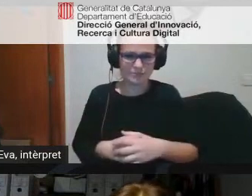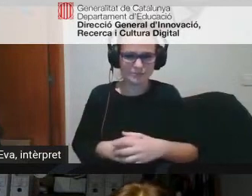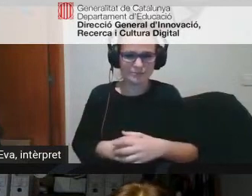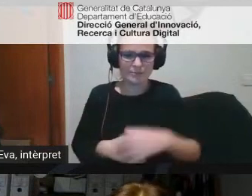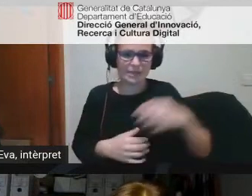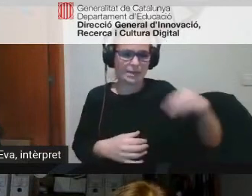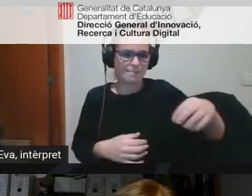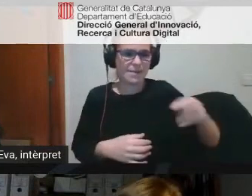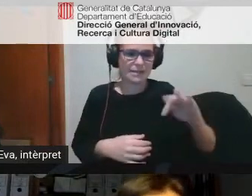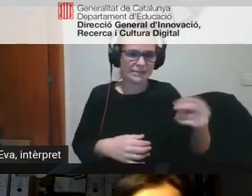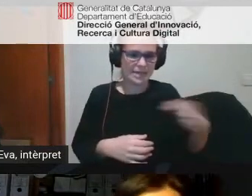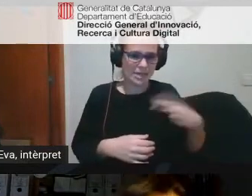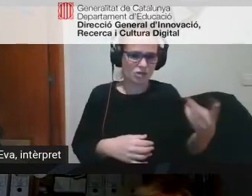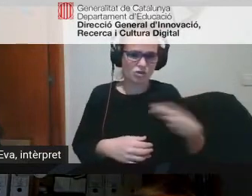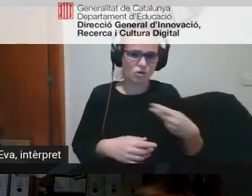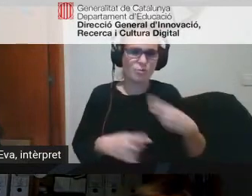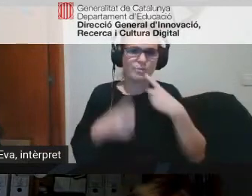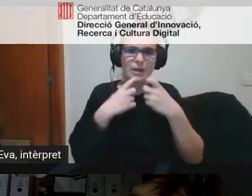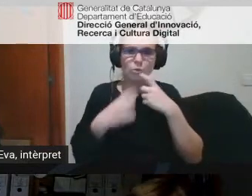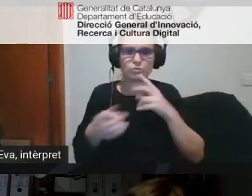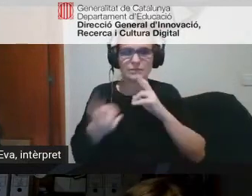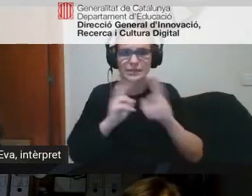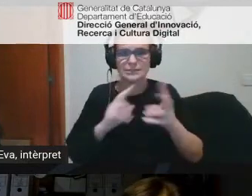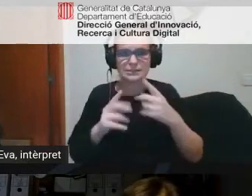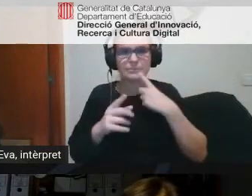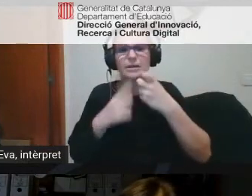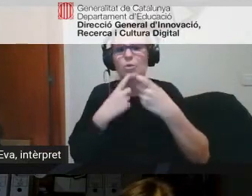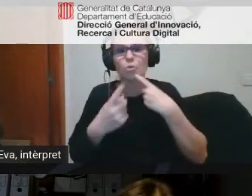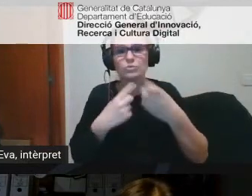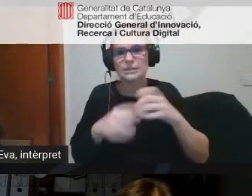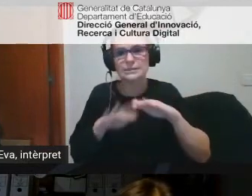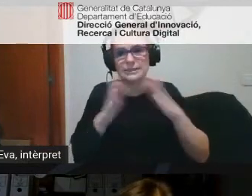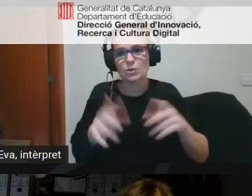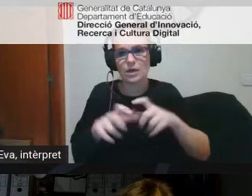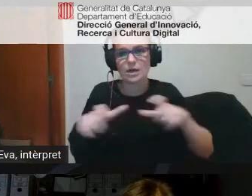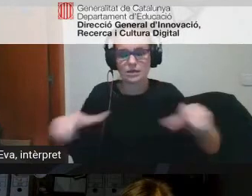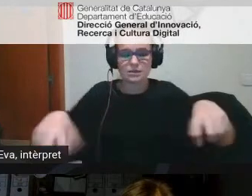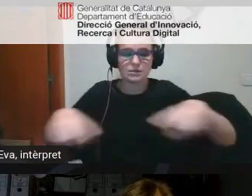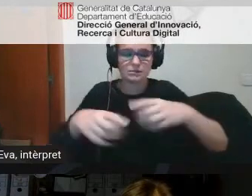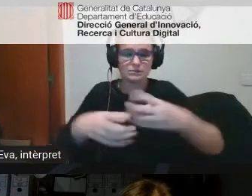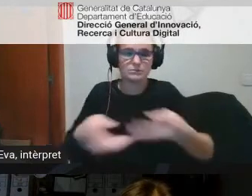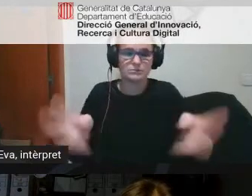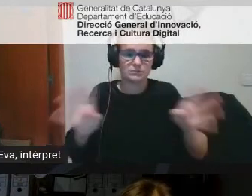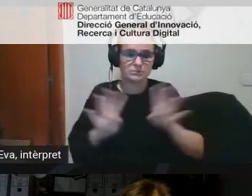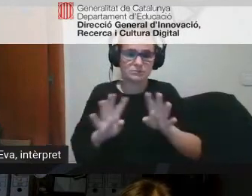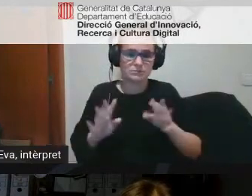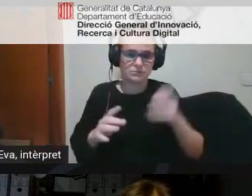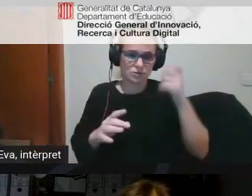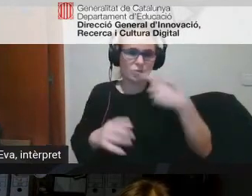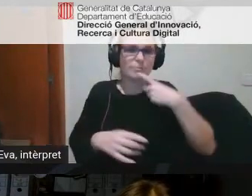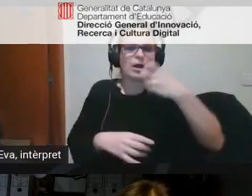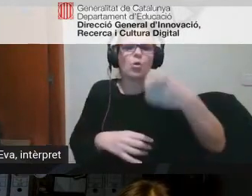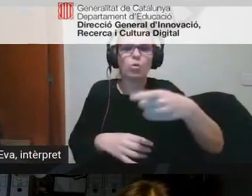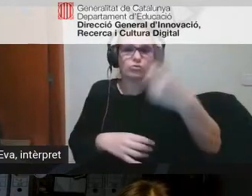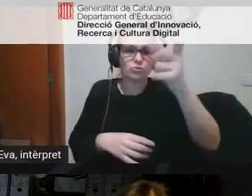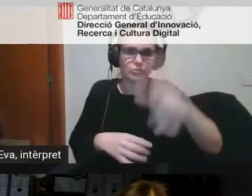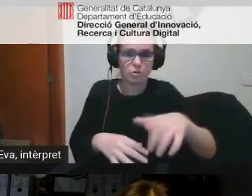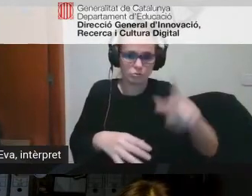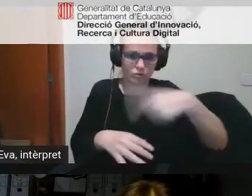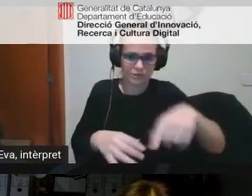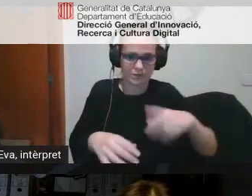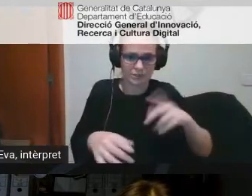Marta com jo anirem deixant algunes preguntes i la idea és que és millor la Rodona per tant jo la llançaré amb algú directament però entre vosaltres podeu